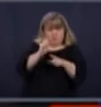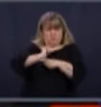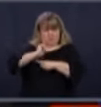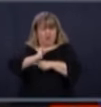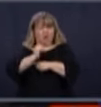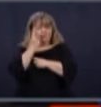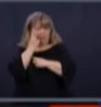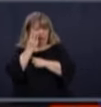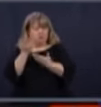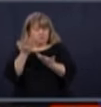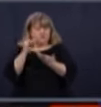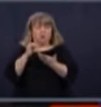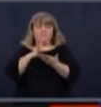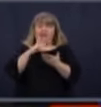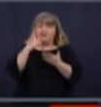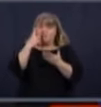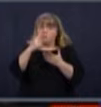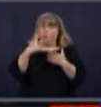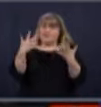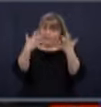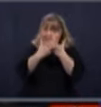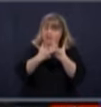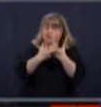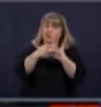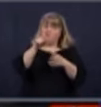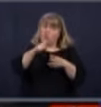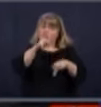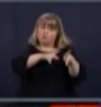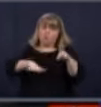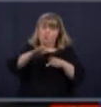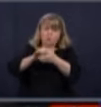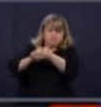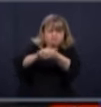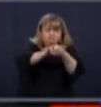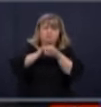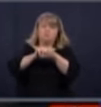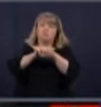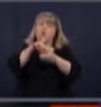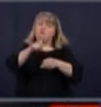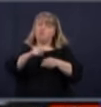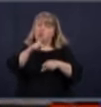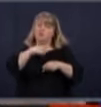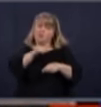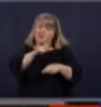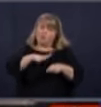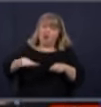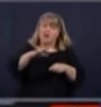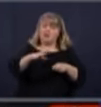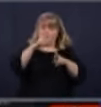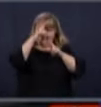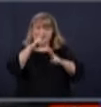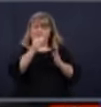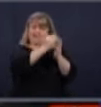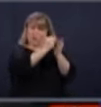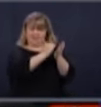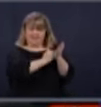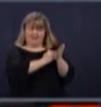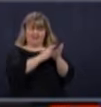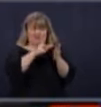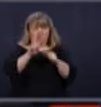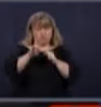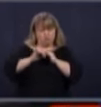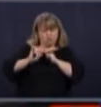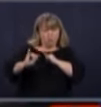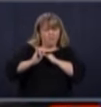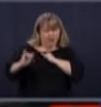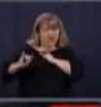pari, j'ai besoin de la collaboration de tous les Québécois. On a besoin que les Québécois respectent les consignes, restent à deux mètres, mettent un masque